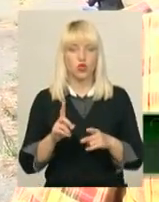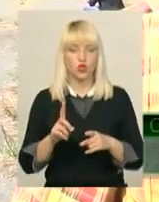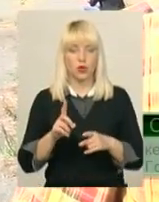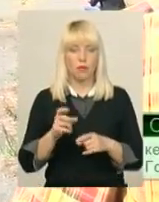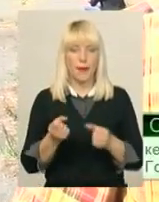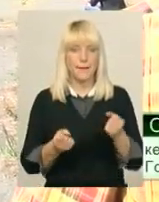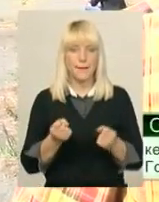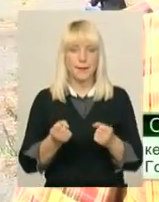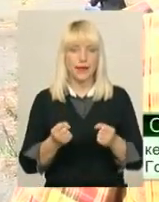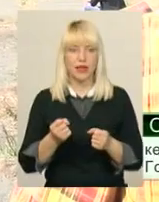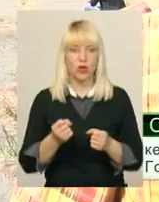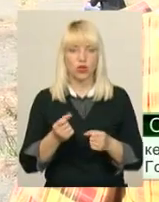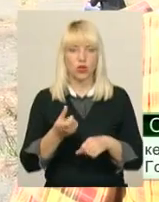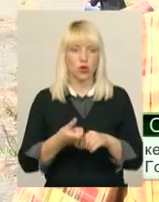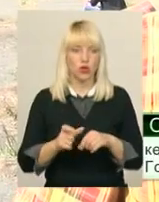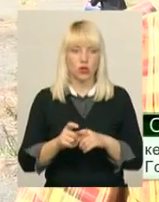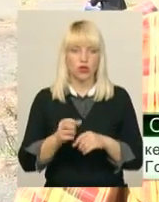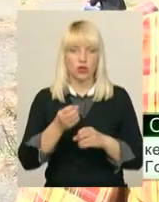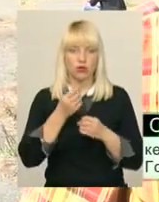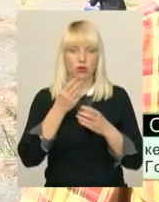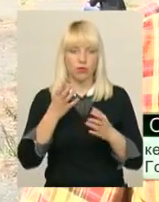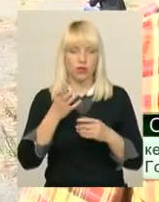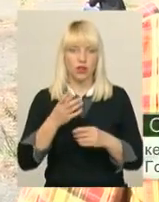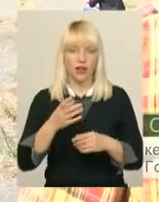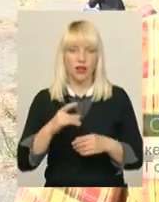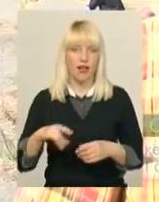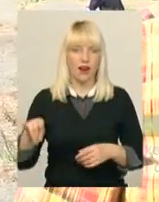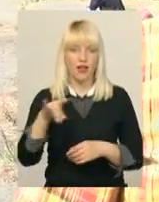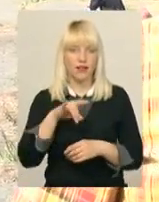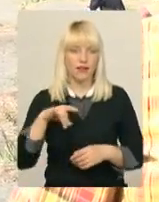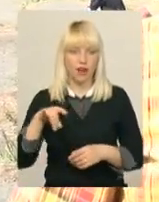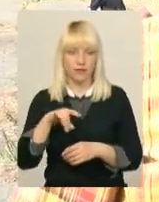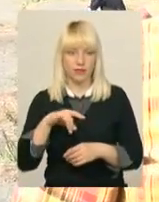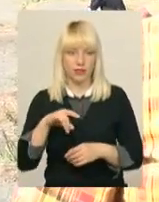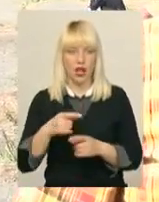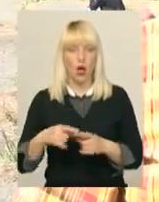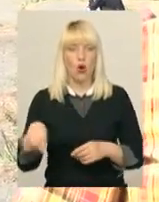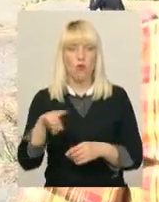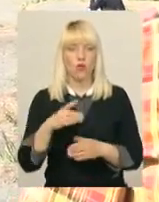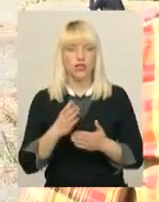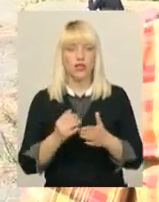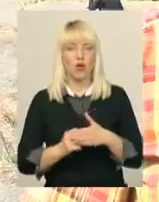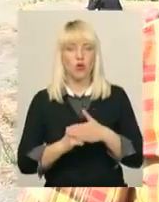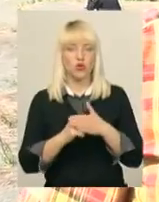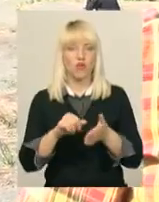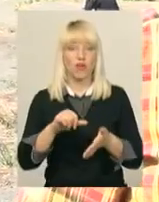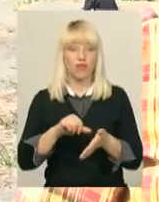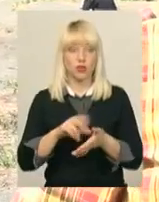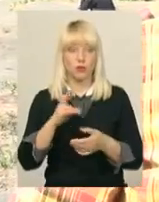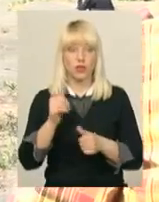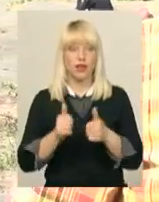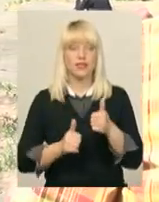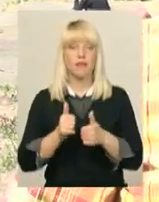дуже добре літав. Це політ, це є основа виступів на змаганнях. Повинен бути